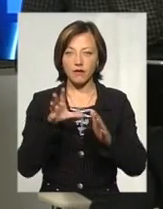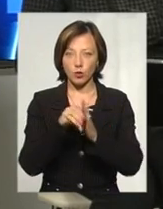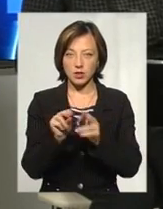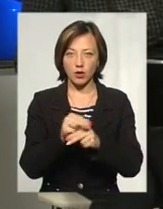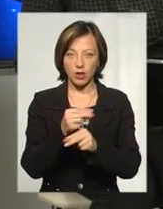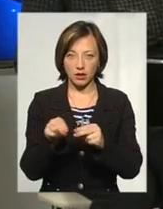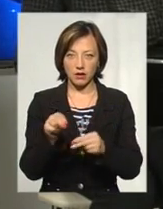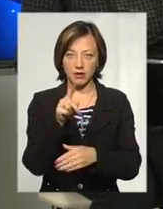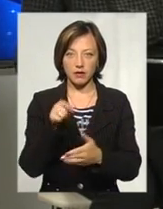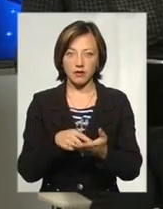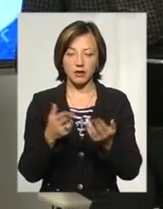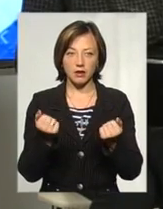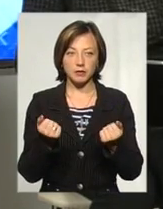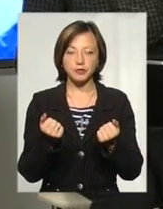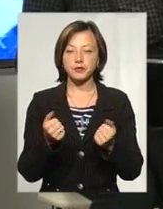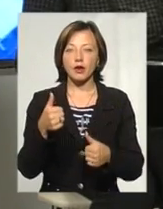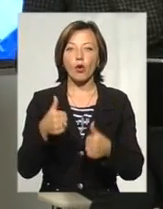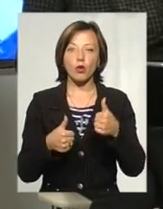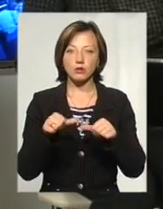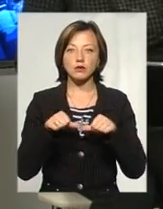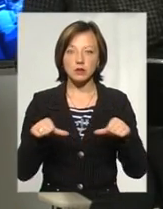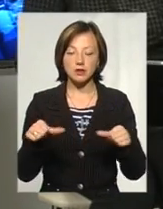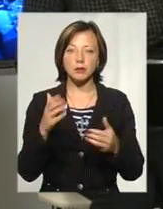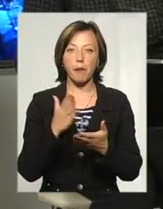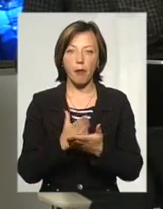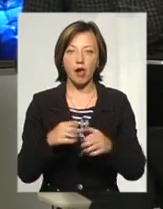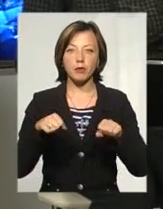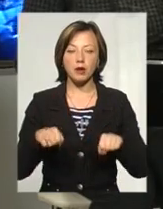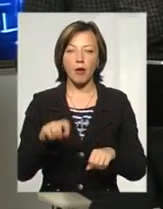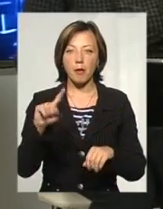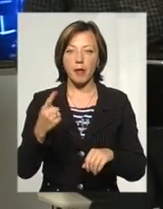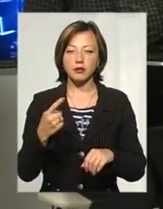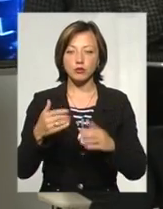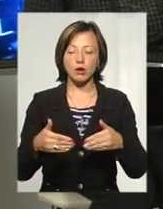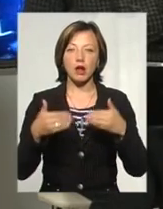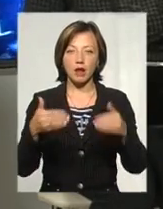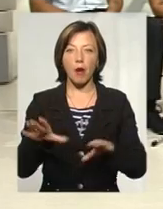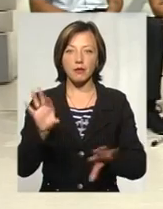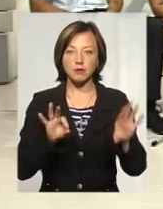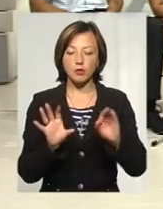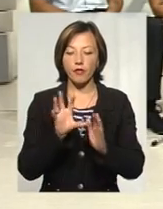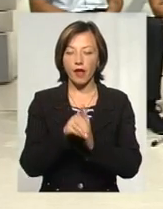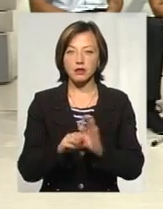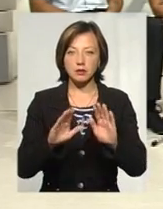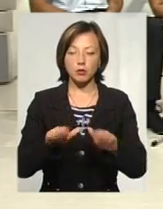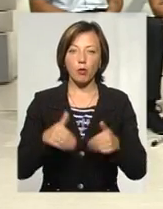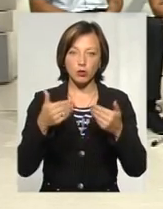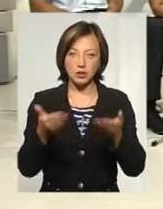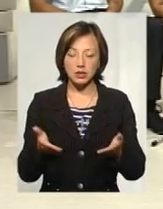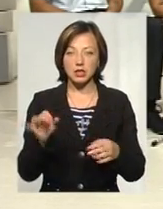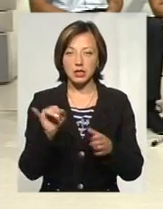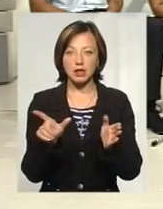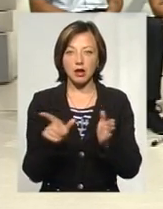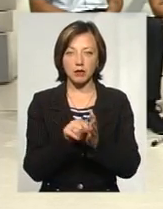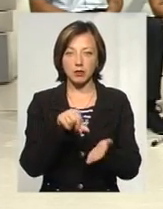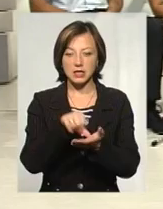корективи, так? Конкурсна комісія могла, мала право в першому етапі відбору внести свої пропозиції і разом